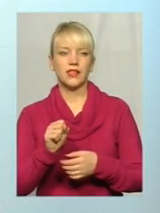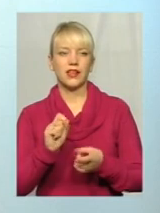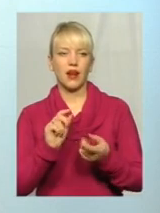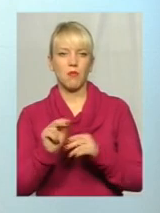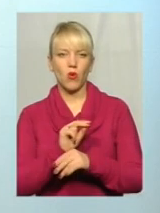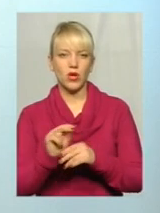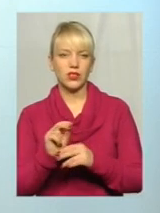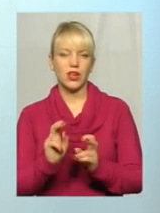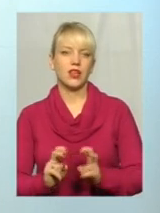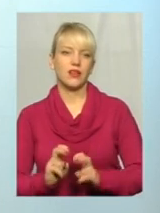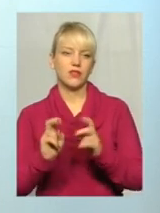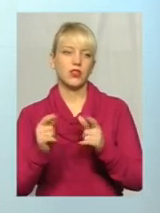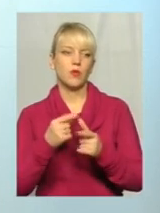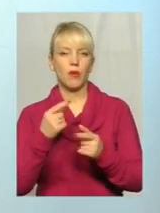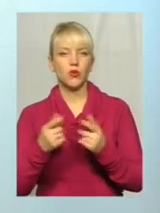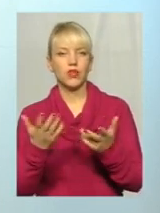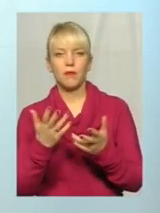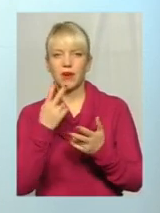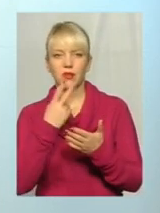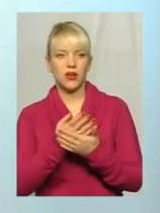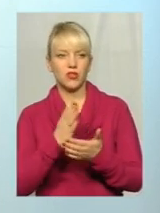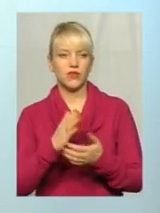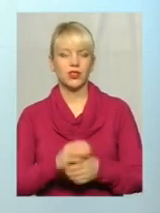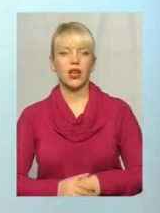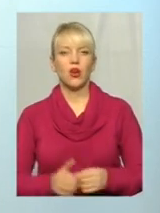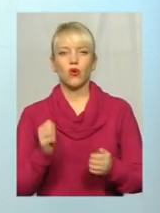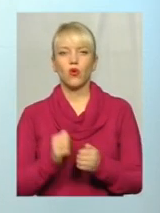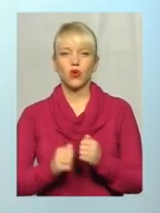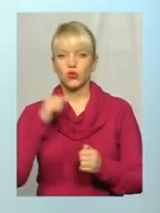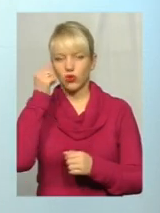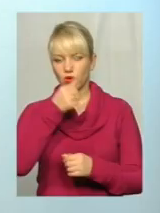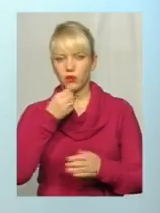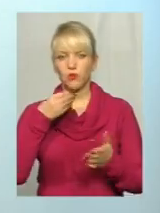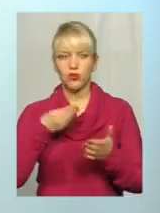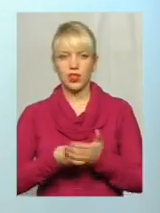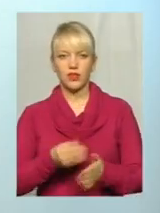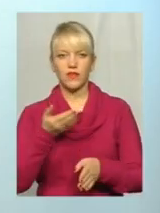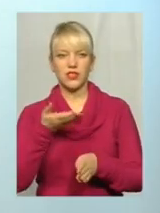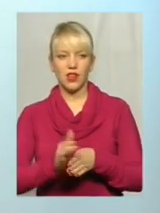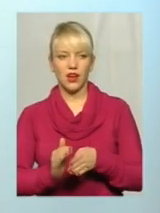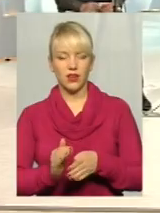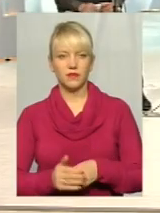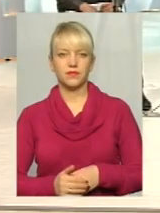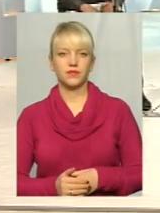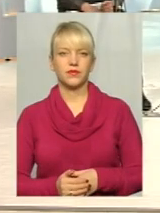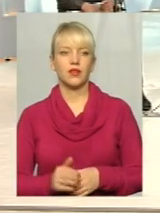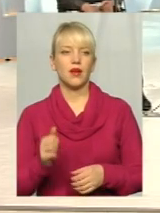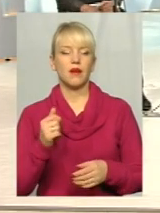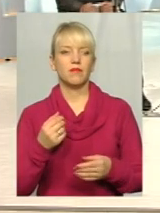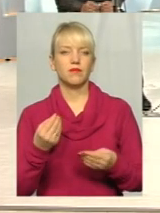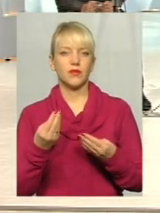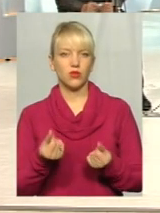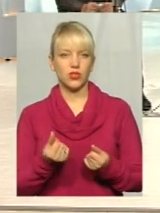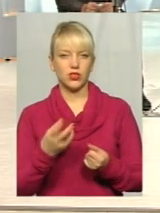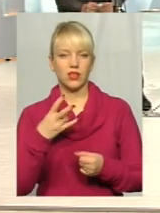або ж на всякі такі непередбачування? Кожного року бюджет виділяє певну суму на